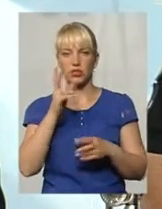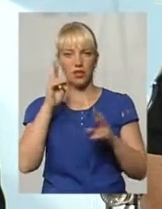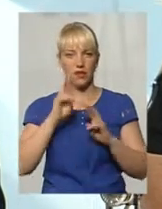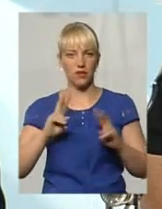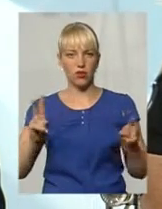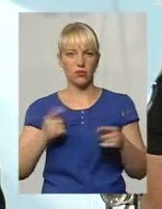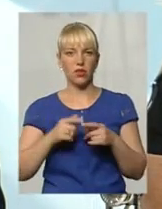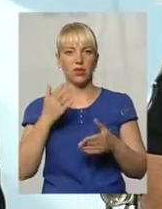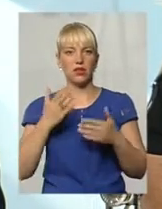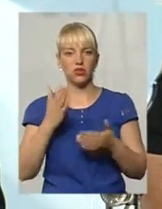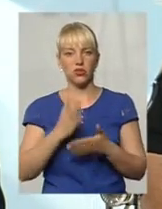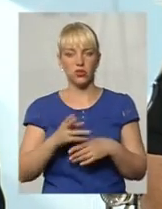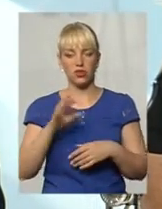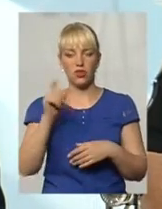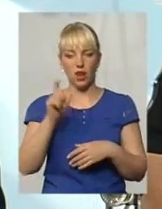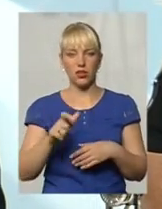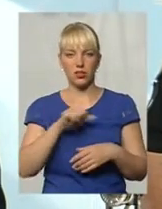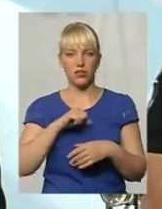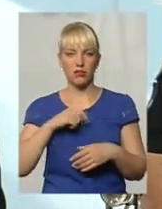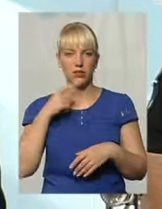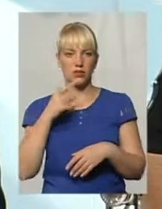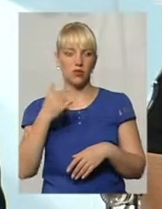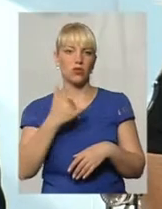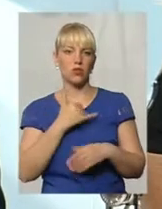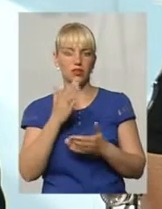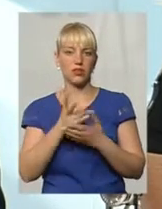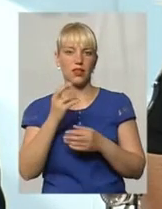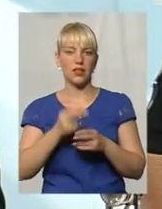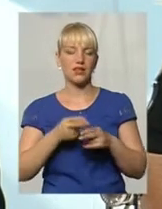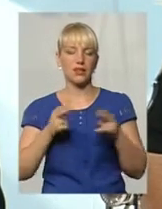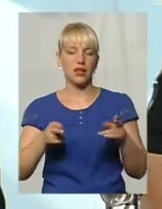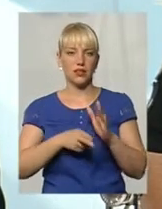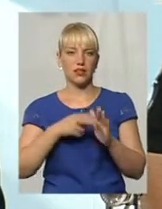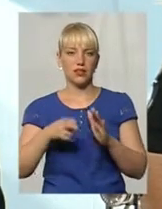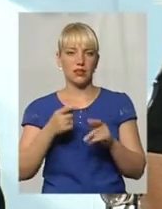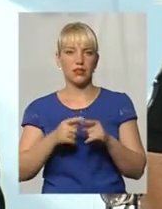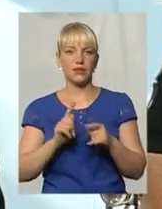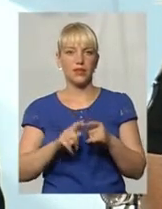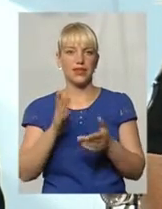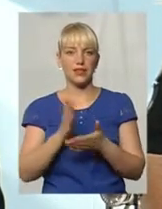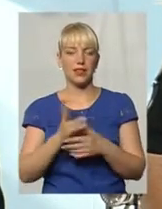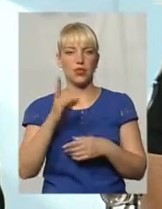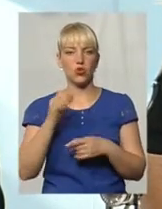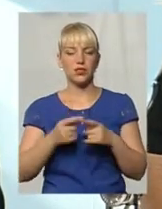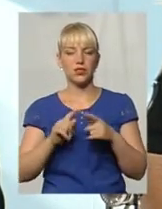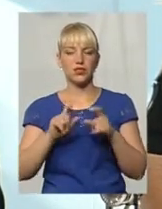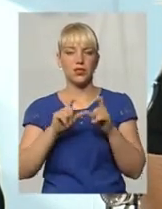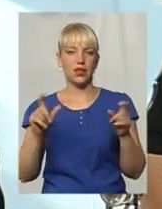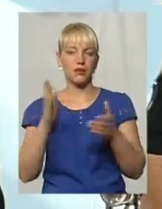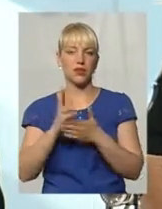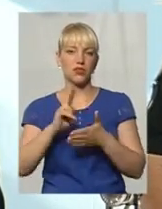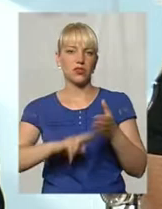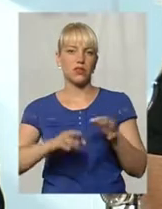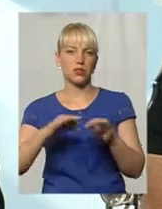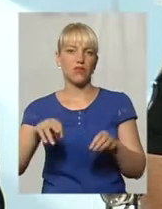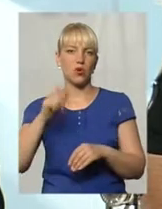глядач сам сказав, що є в нас на залізничному вокзалі, ці заклади мають сертифікат